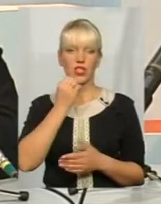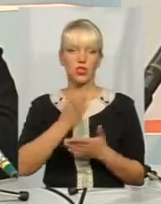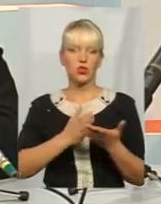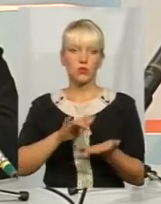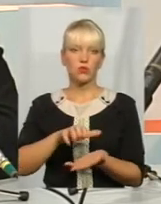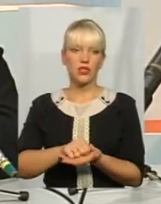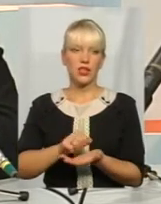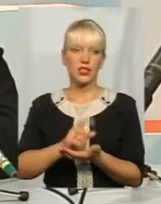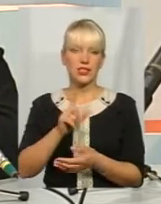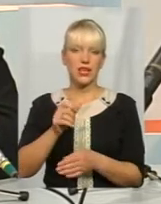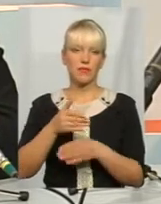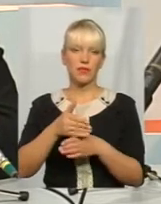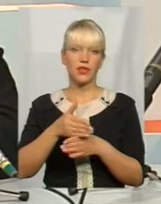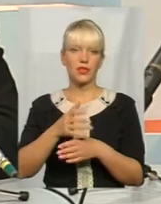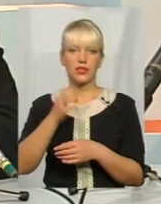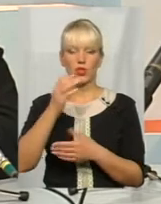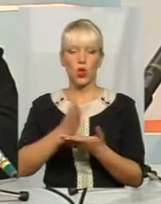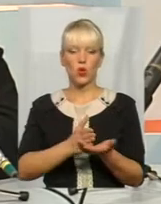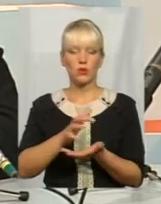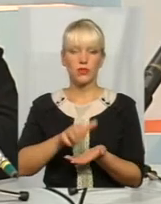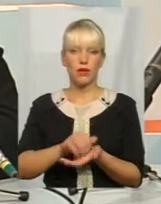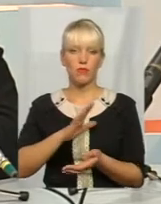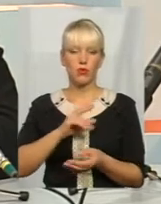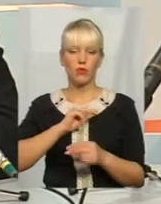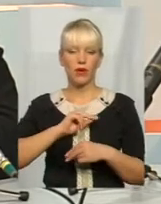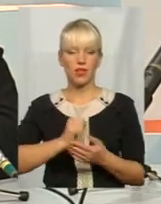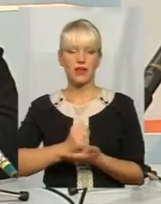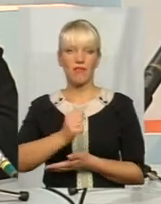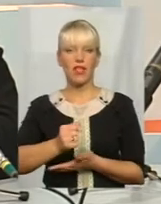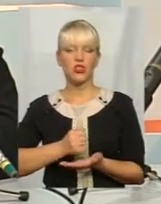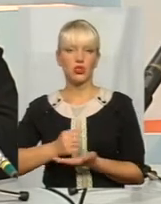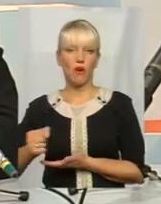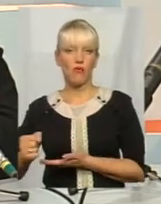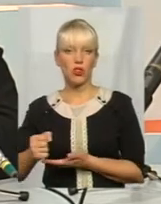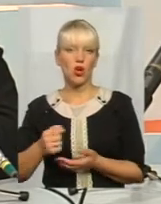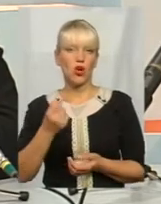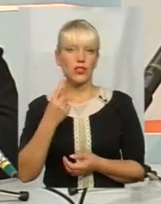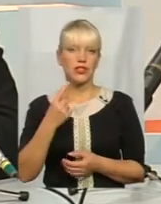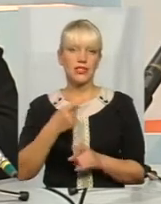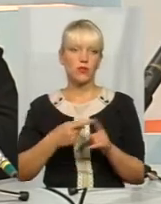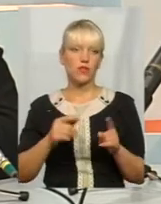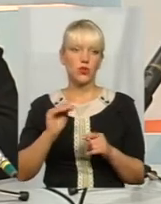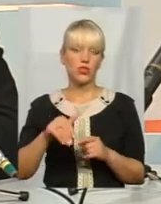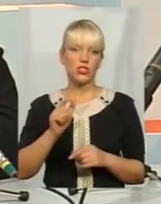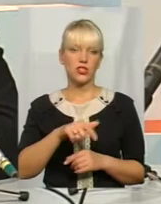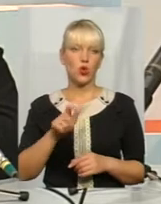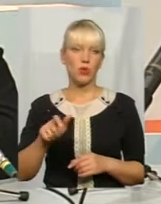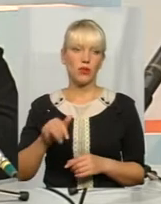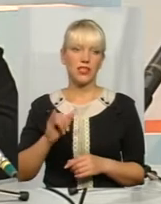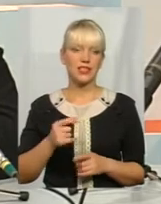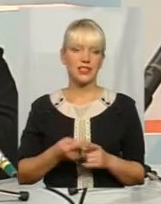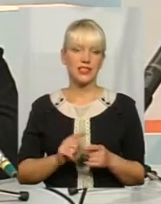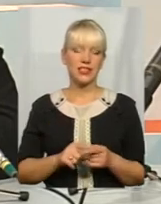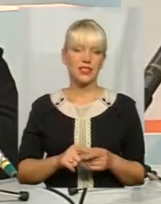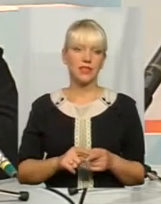зайнятості, засприяння служби зайнятості, було працевлаштовано майже 11,5 тисяч громадян. І з них,